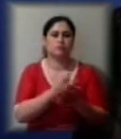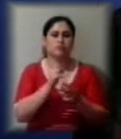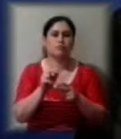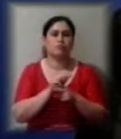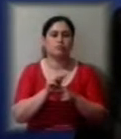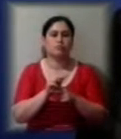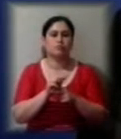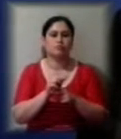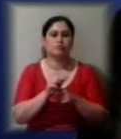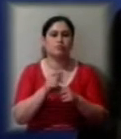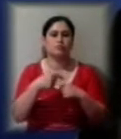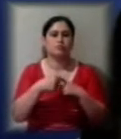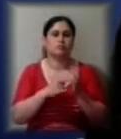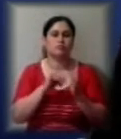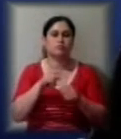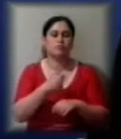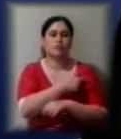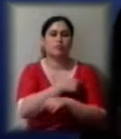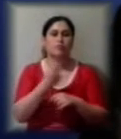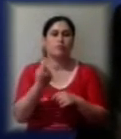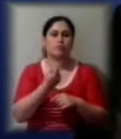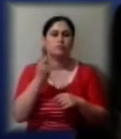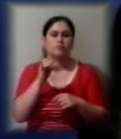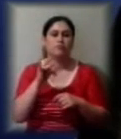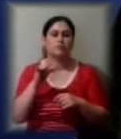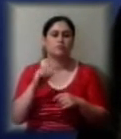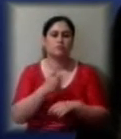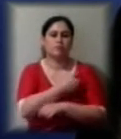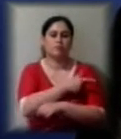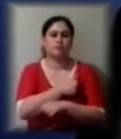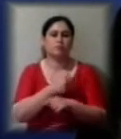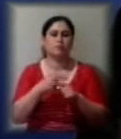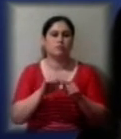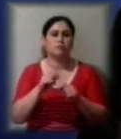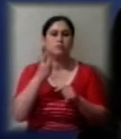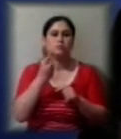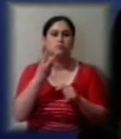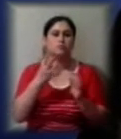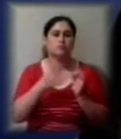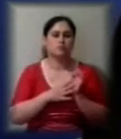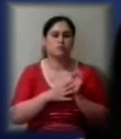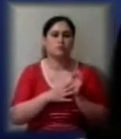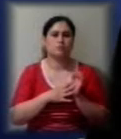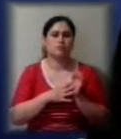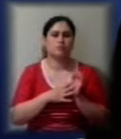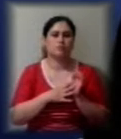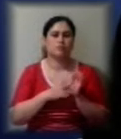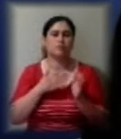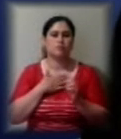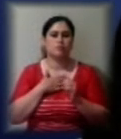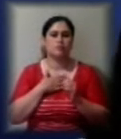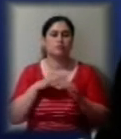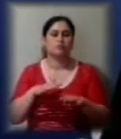з них в обласній інфекційній лікарні. І 139 наших мешканців, наших жителів